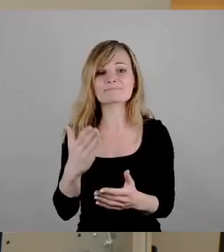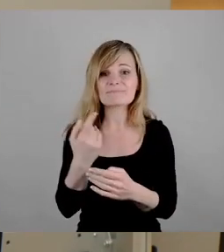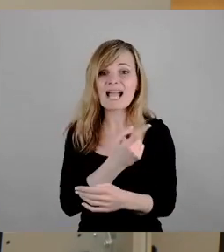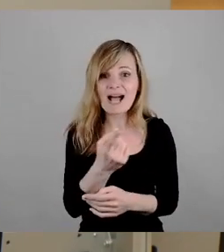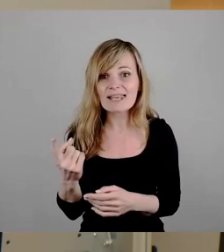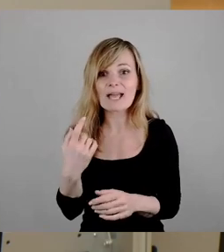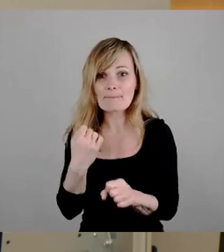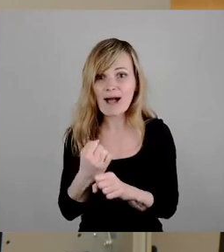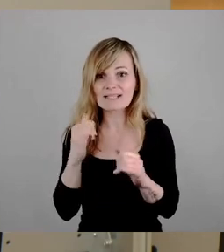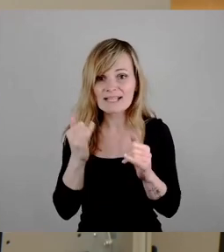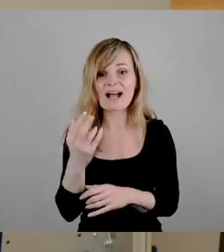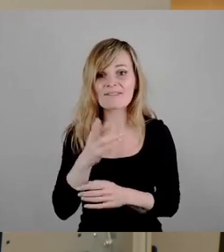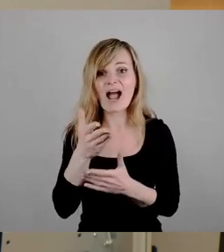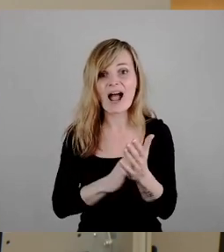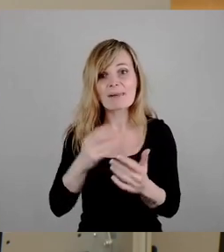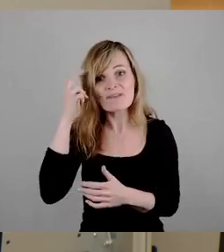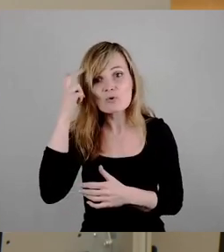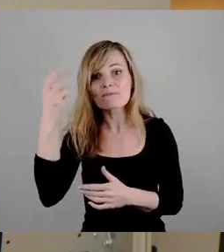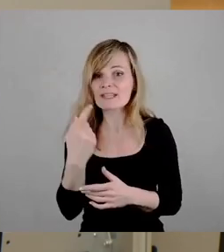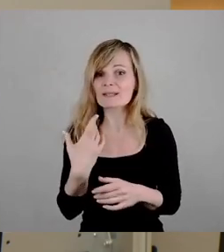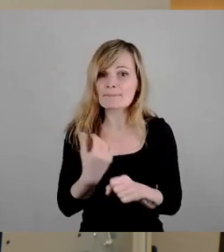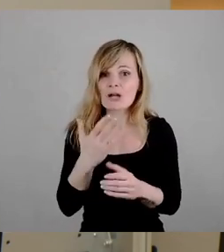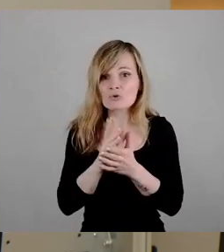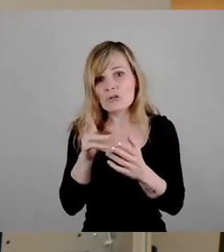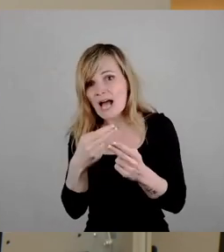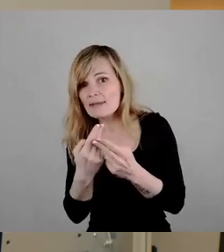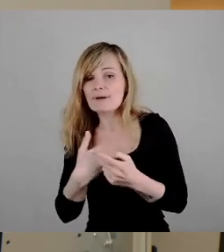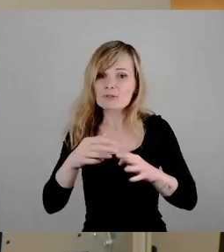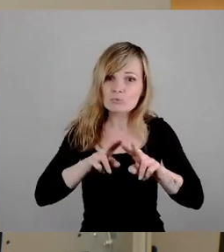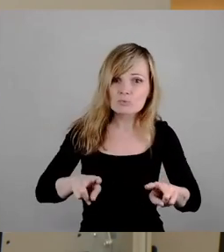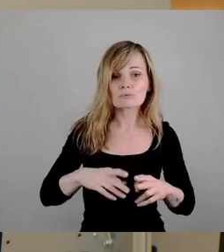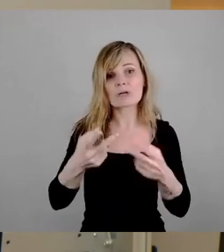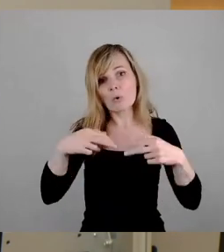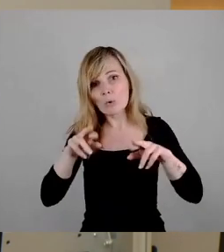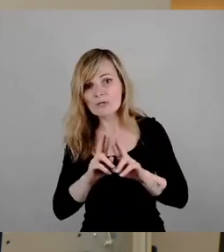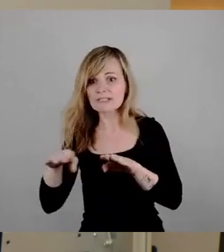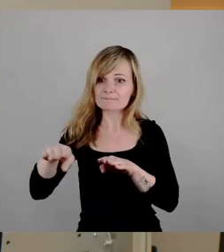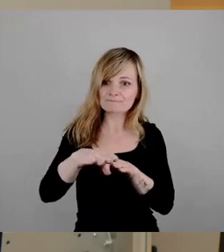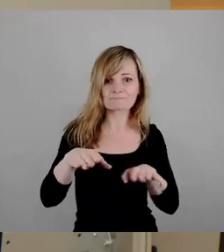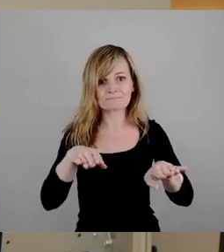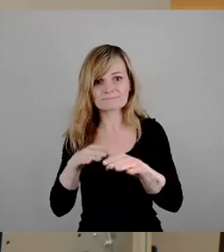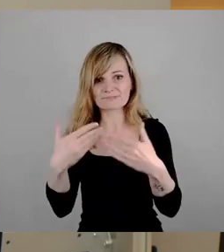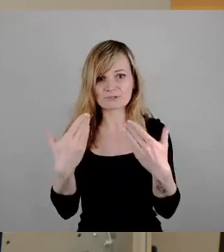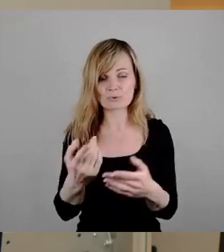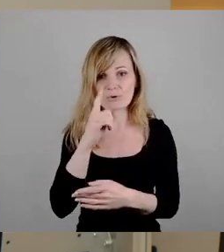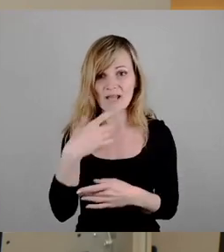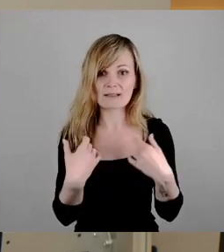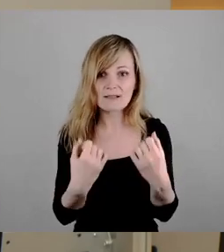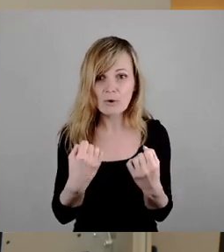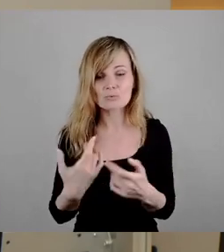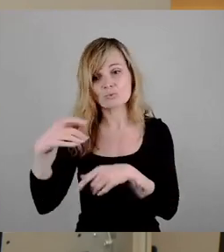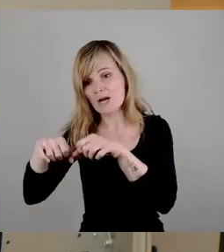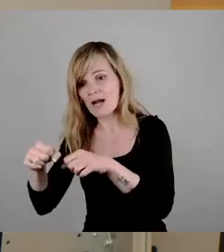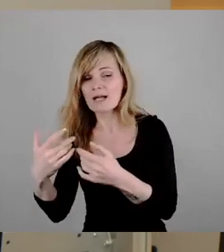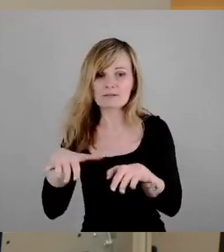halbwegs vernünftigen Verkehrsteilnehmer jeden Tag, jede Stunde, wenn sie mit ihrem Verkehrsmittel unterwegs sind.